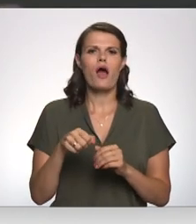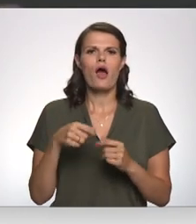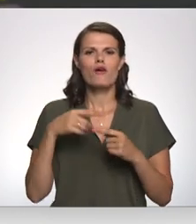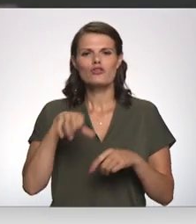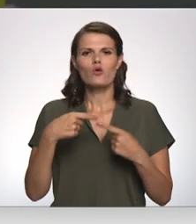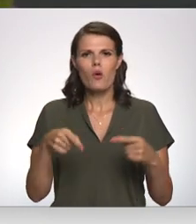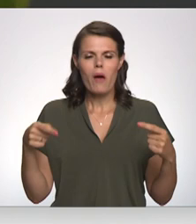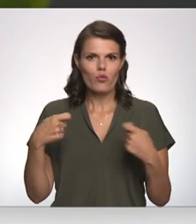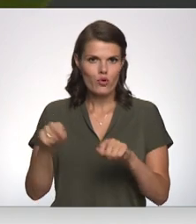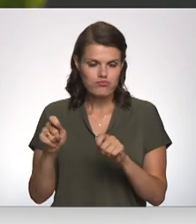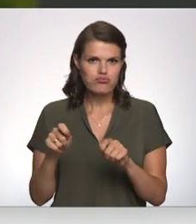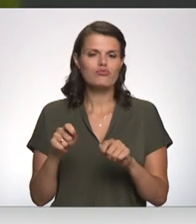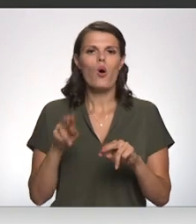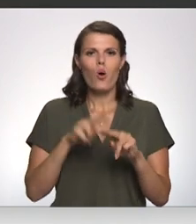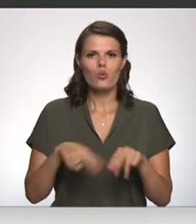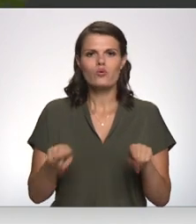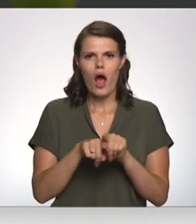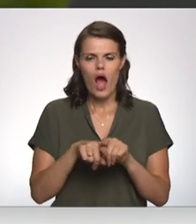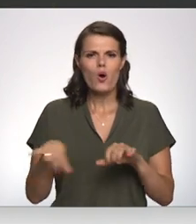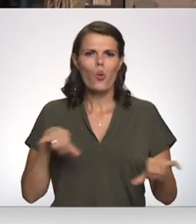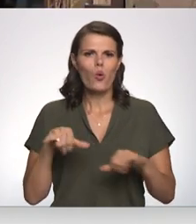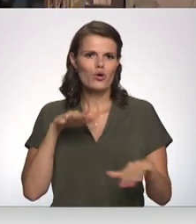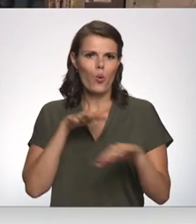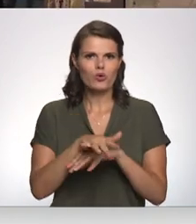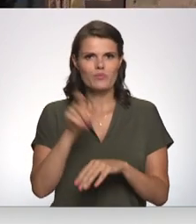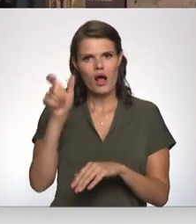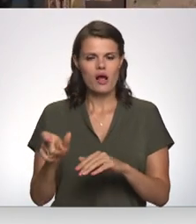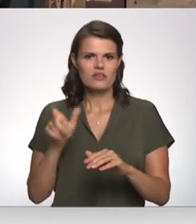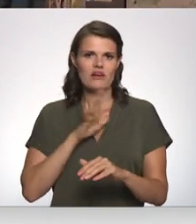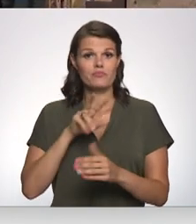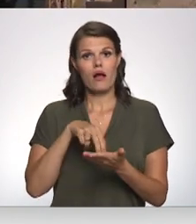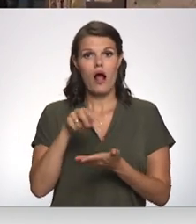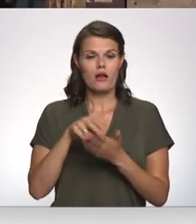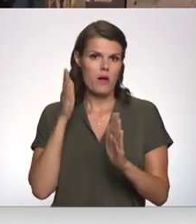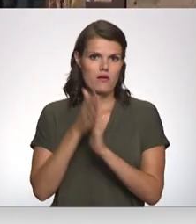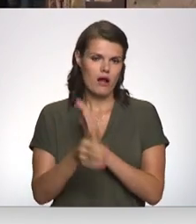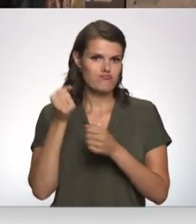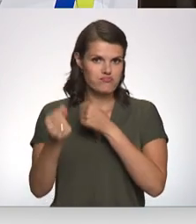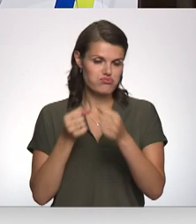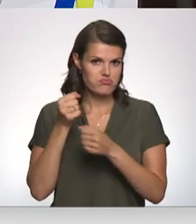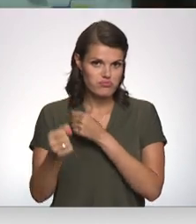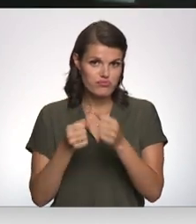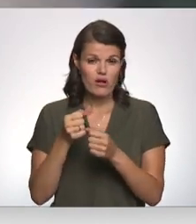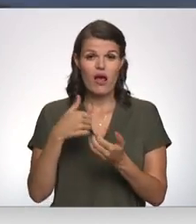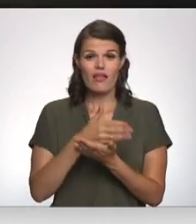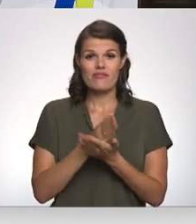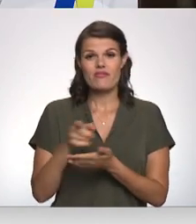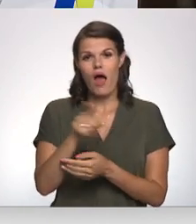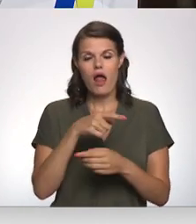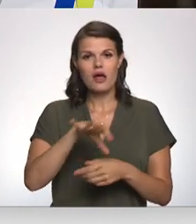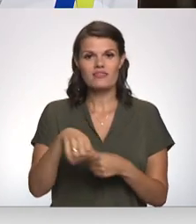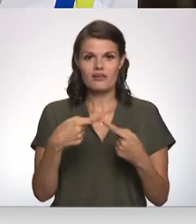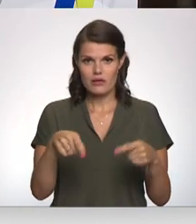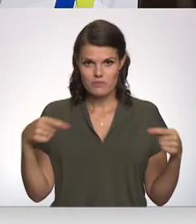zakto mantu realizācijā, kā arī par huligānisku uzbrukumu kādam garām gājējiem, kuram nodarīti miesas bojājumi. Daļu no nolaupītajām